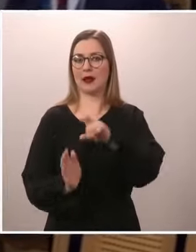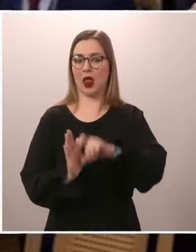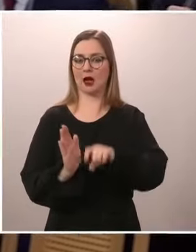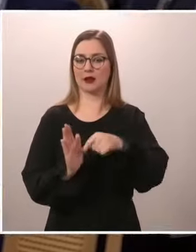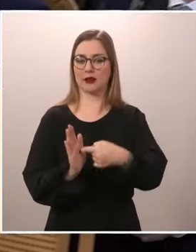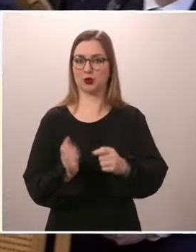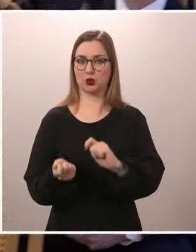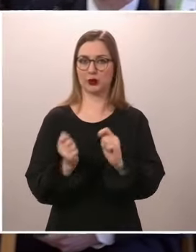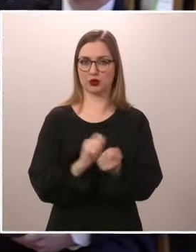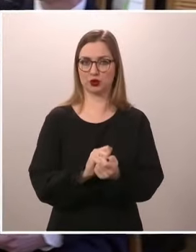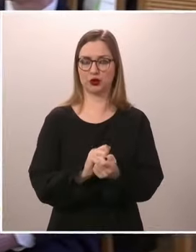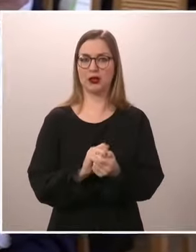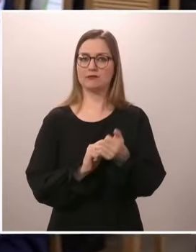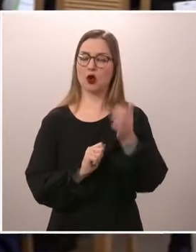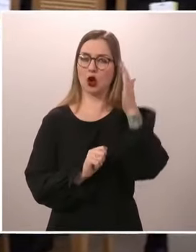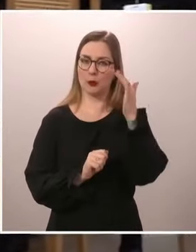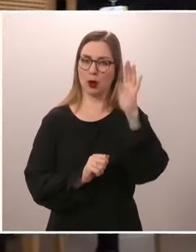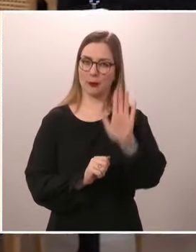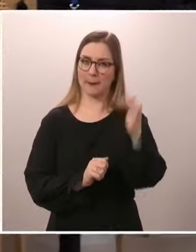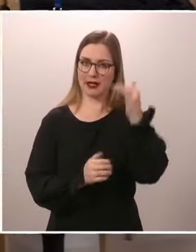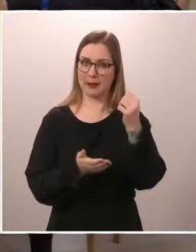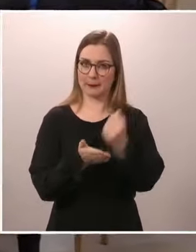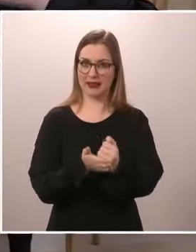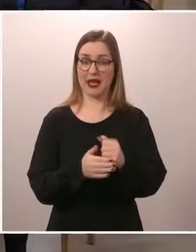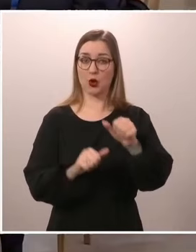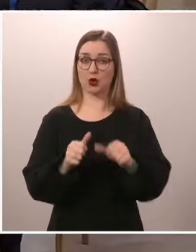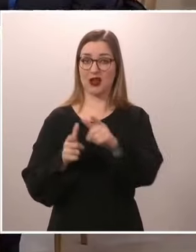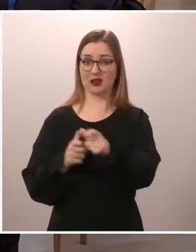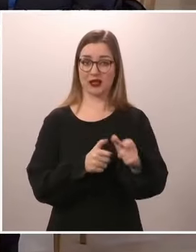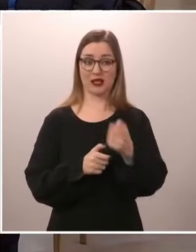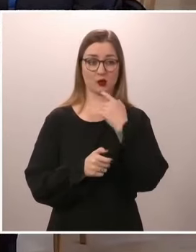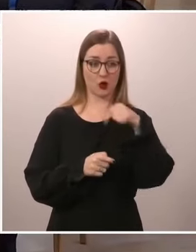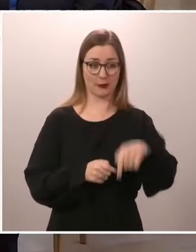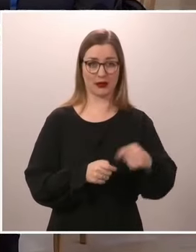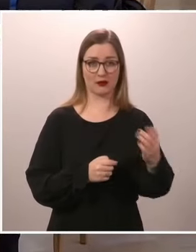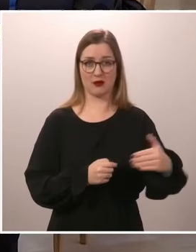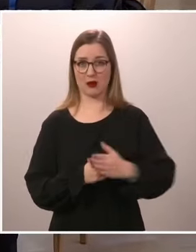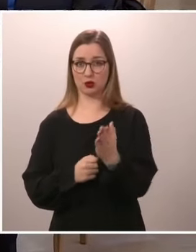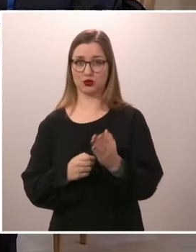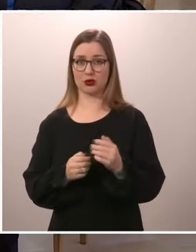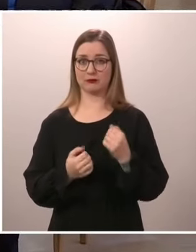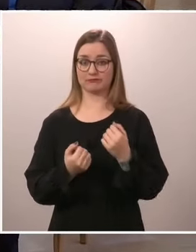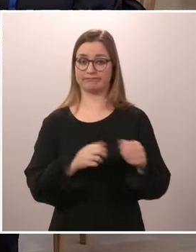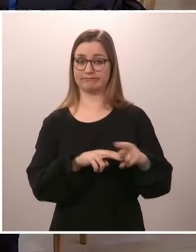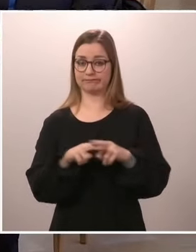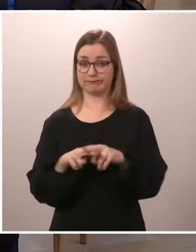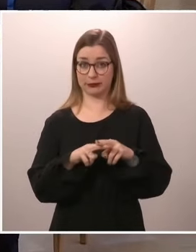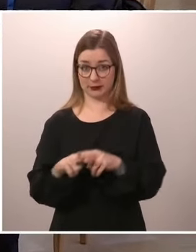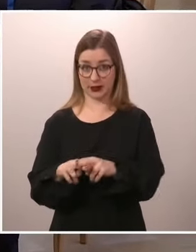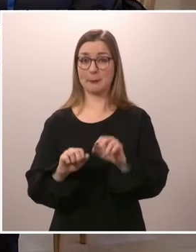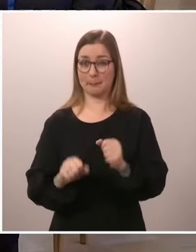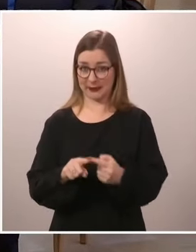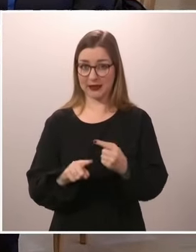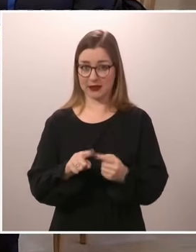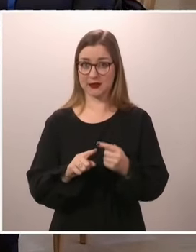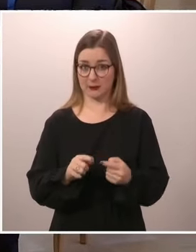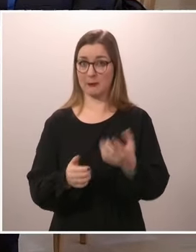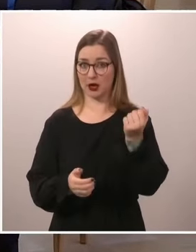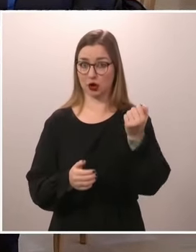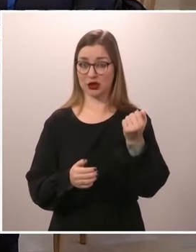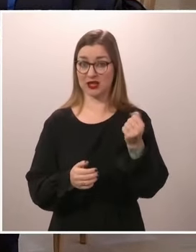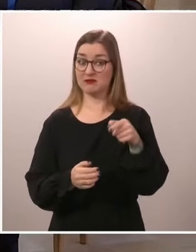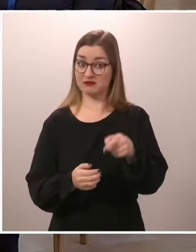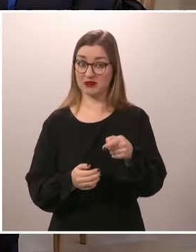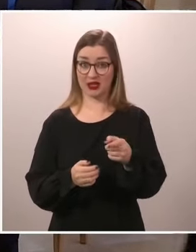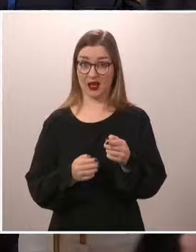se, että ydinaseiden liikuttaminen Suomen alueella pitäisi mahdollistaa, niin aiotteko nyt presidenttinä lähteä jollain tavalla edistämään tätä asiaa?